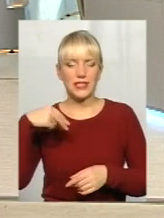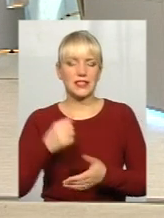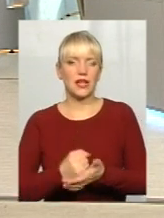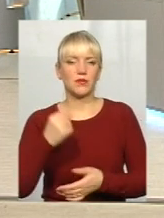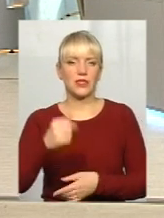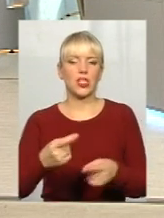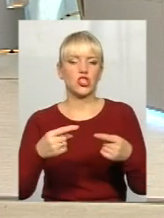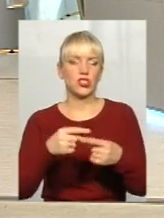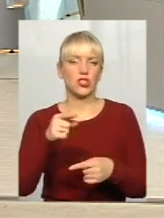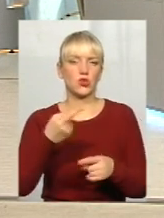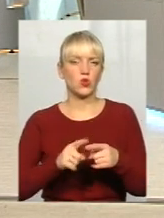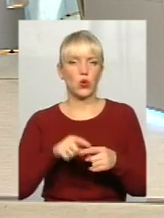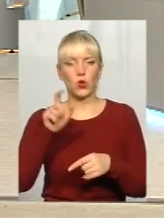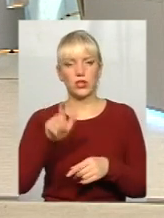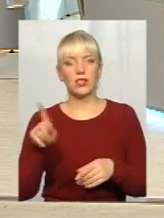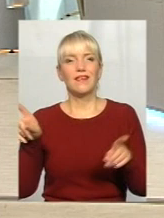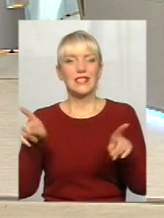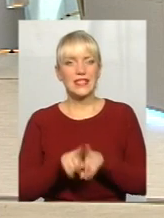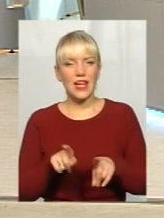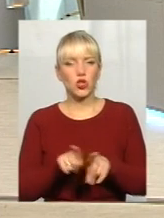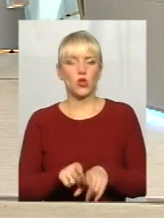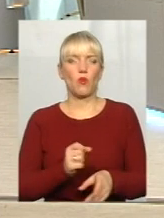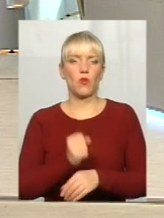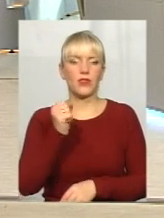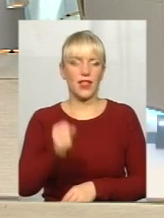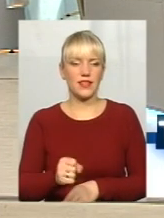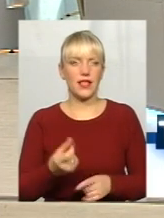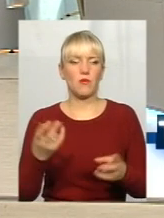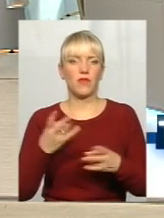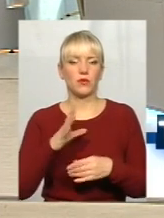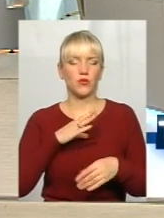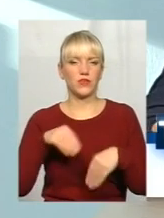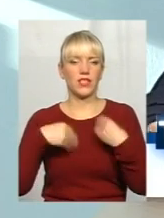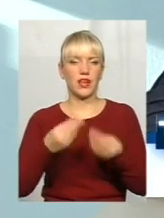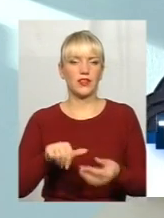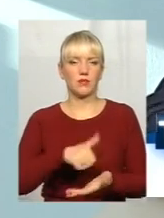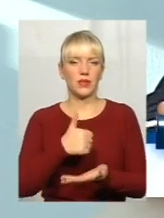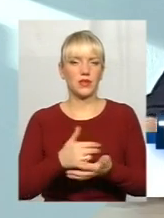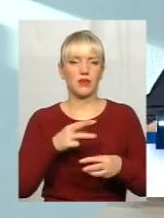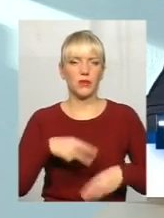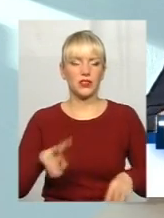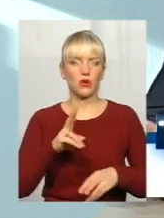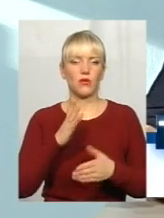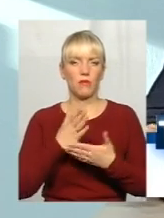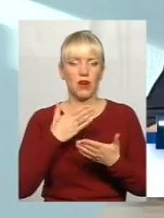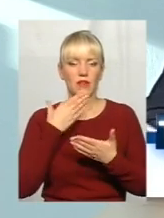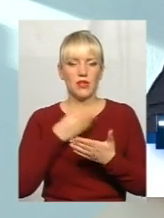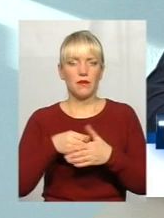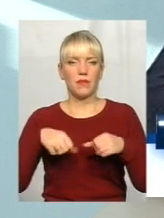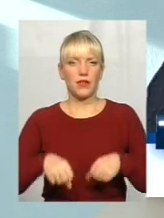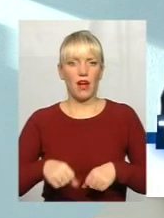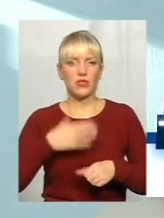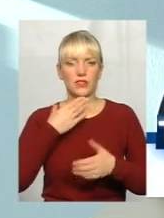Все одно подання, виходячи з висновки комісії, мав зробити прем'єр міністр, який мав своє право, свого голосу, свою думку.